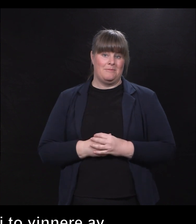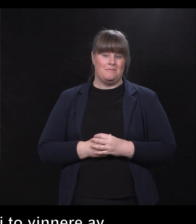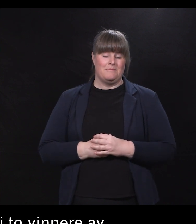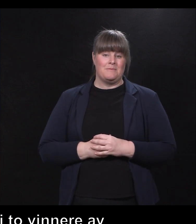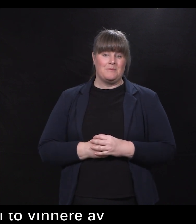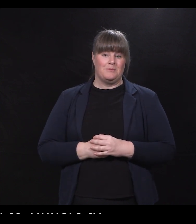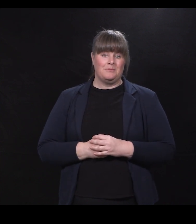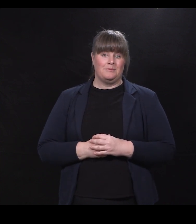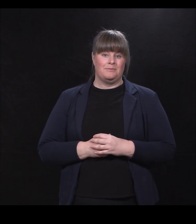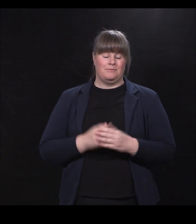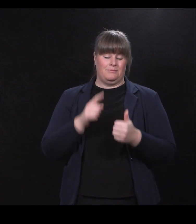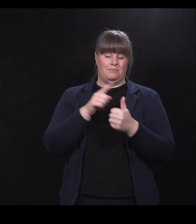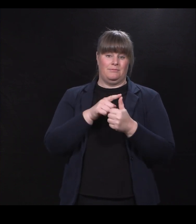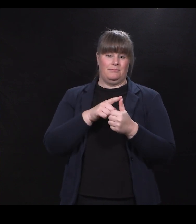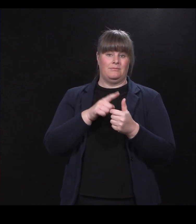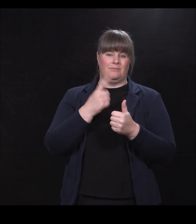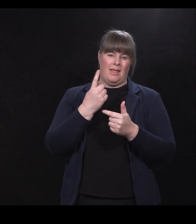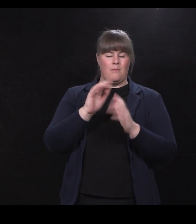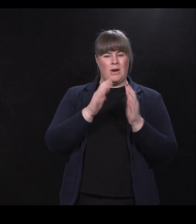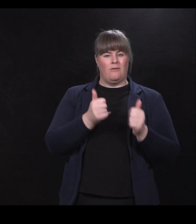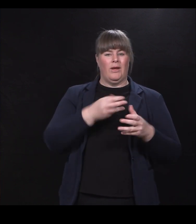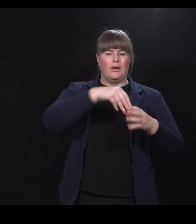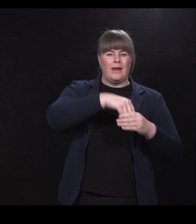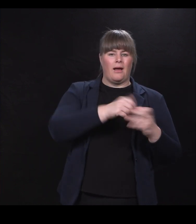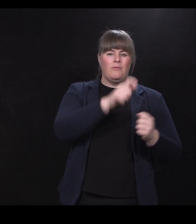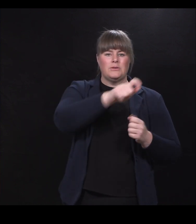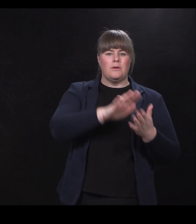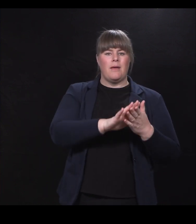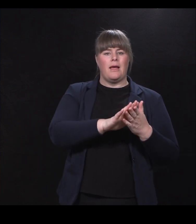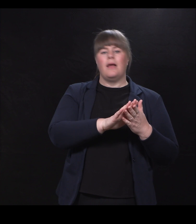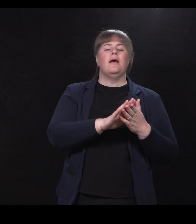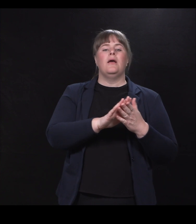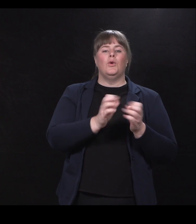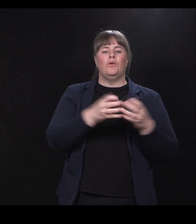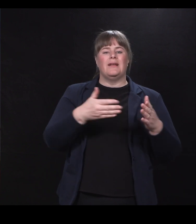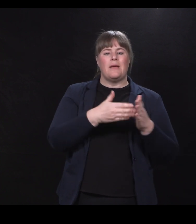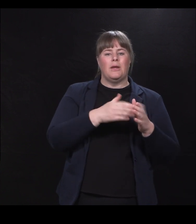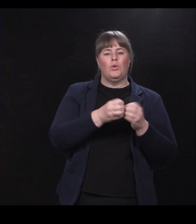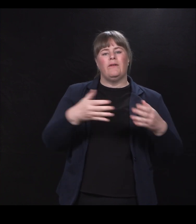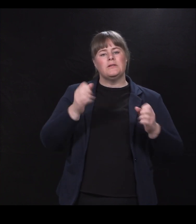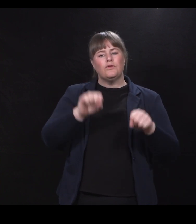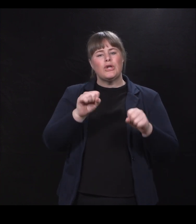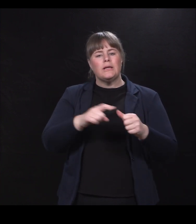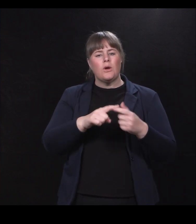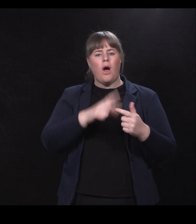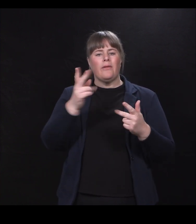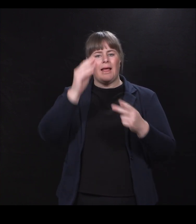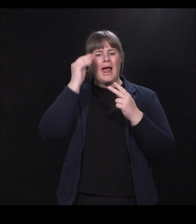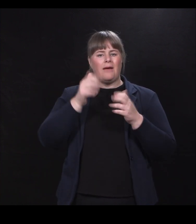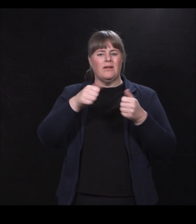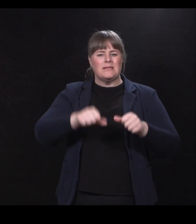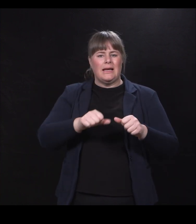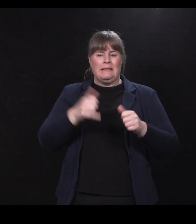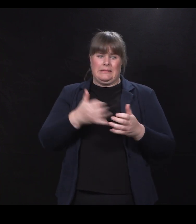Helt med er en modell for inkludering av personer med utviklingshemming, utviklingsforstyrrelser og andre lærevansker i det helt ordinære